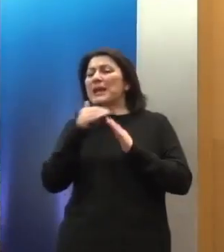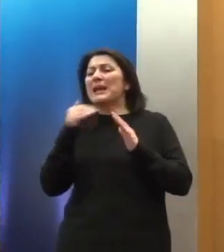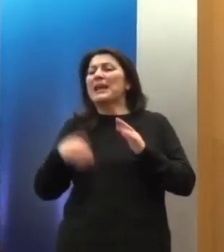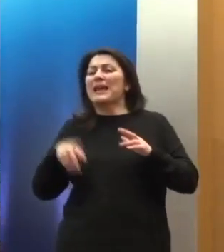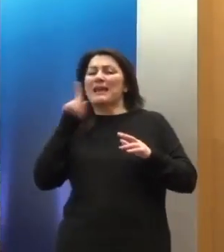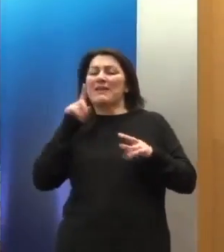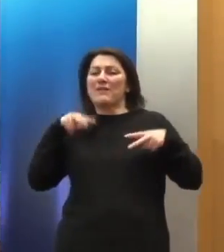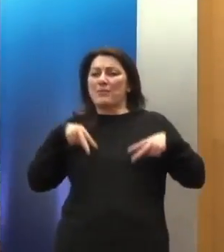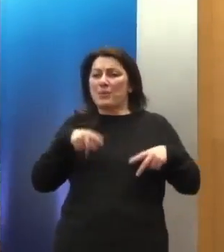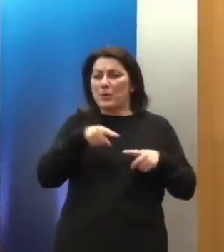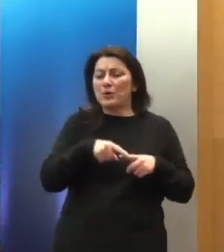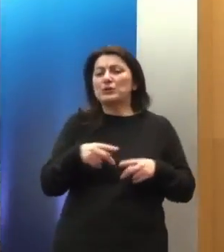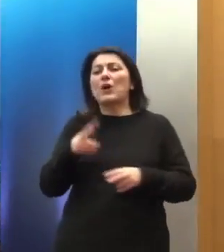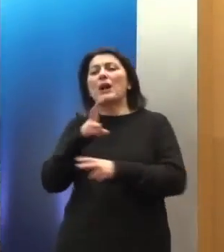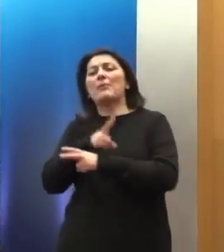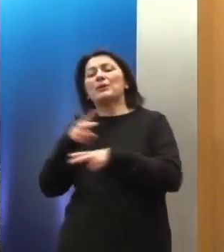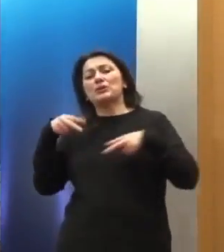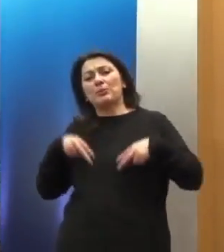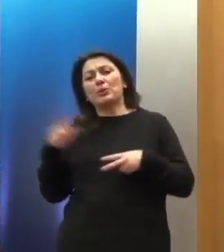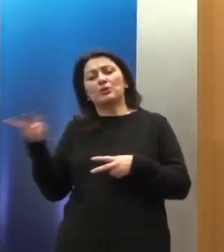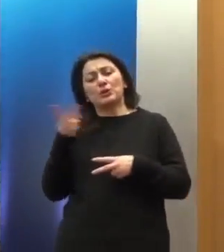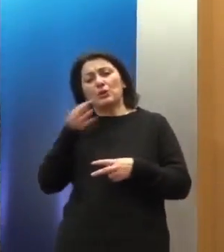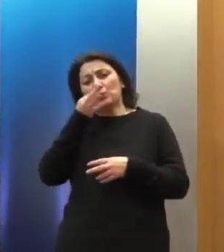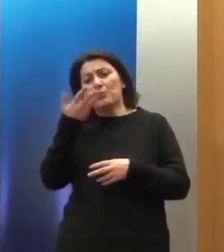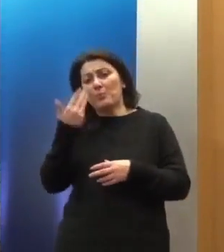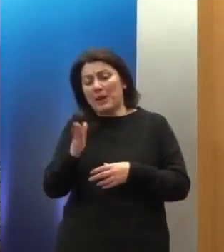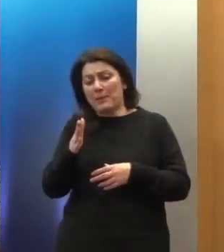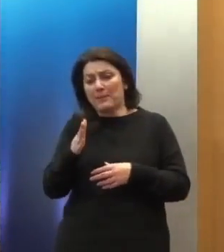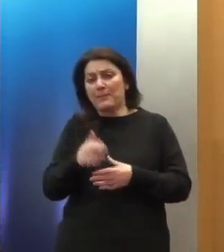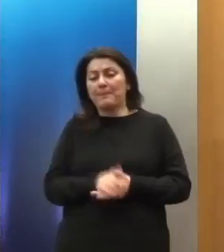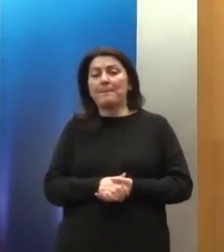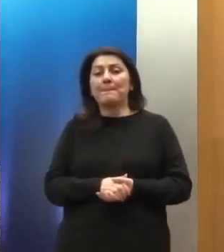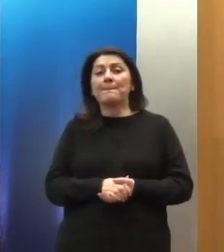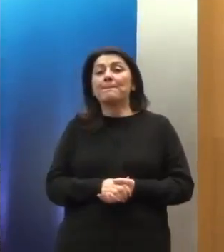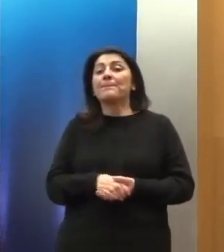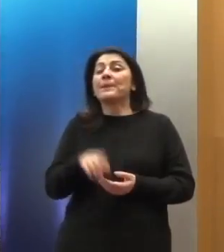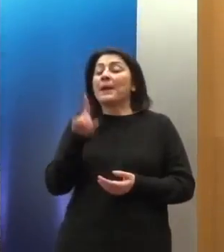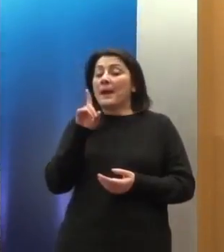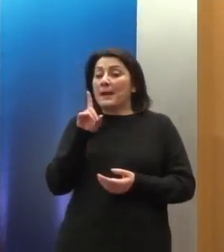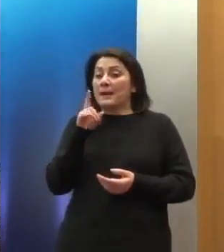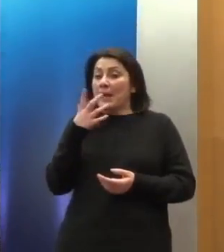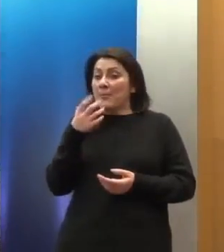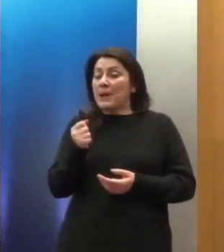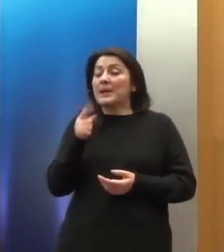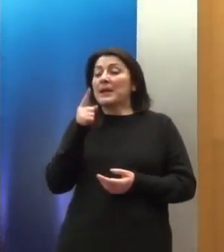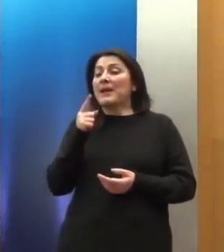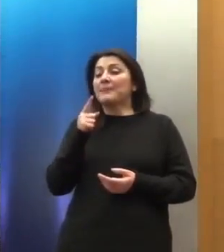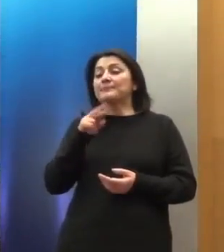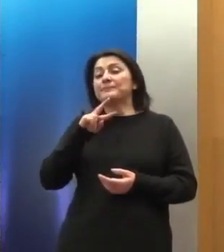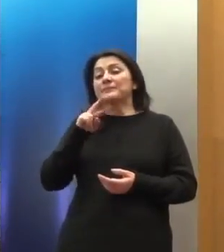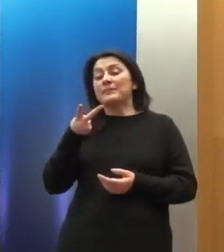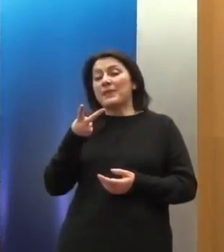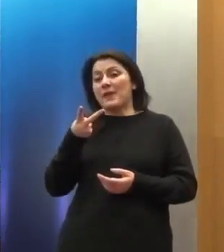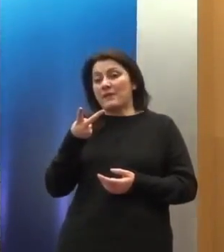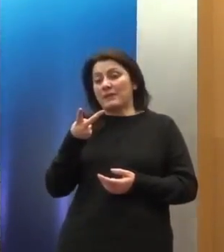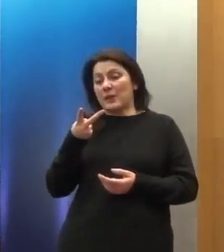και ο αναπληρωτής ο Υπουργός, κύριος Κατρούγκαλ. Υπάρχει όμως εκτός αυτού και ένας δεύτερος μηχανισμός που